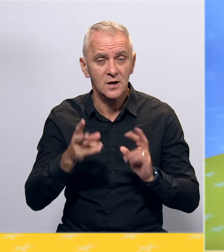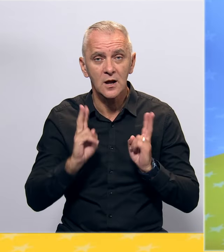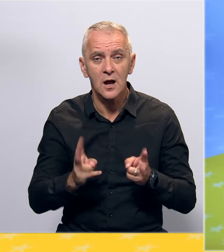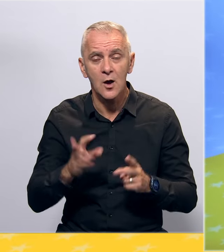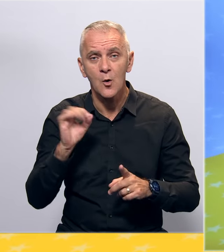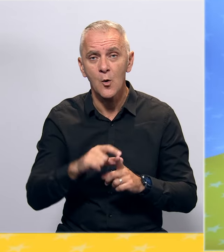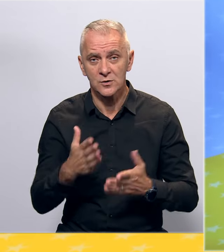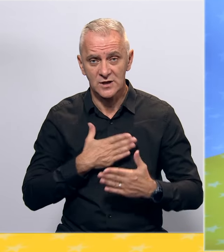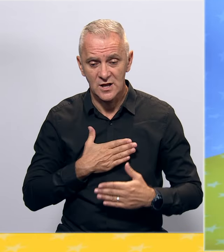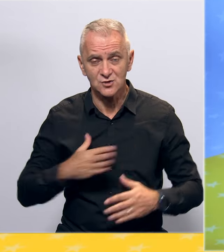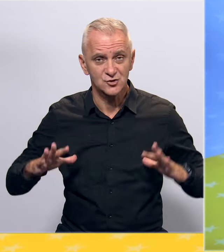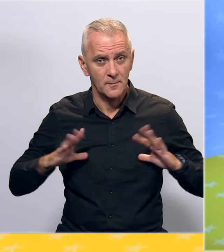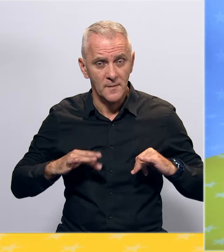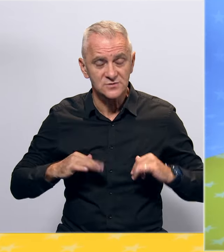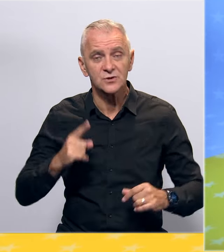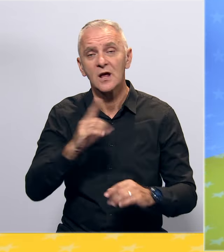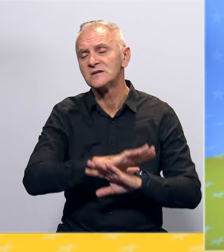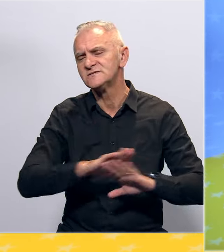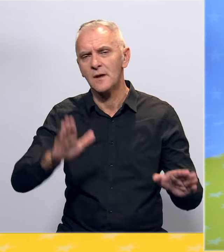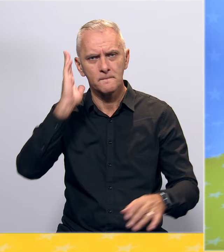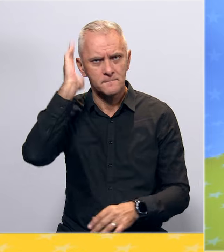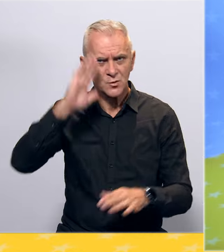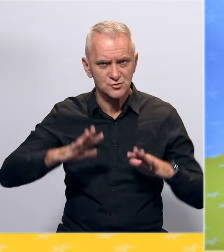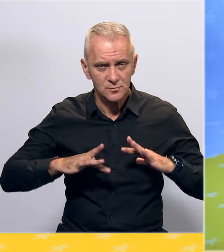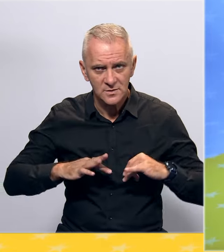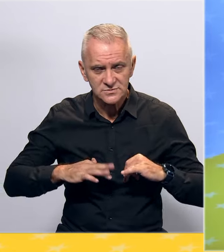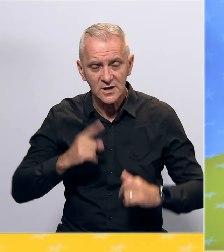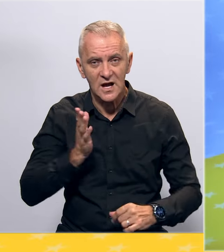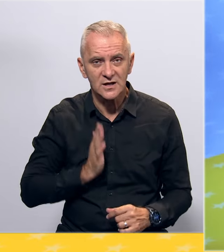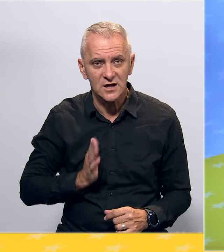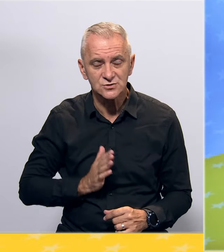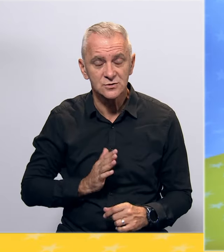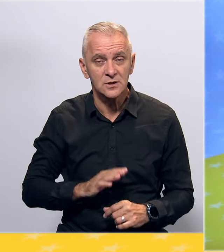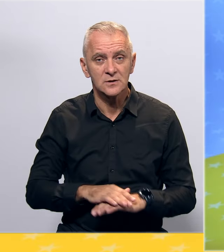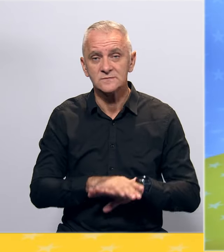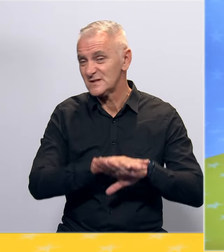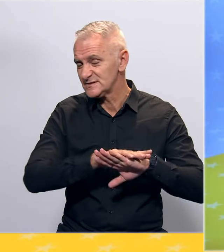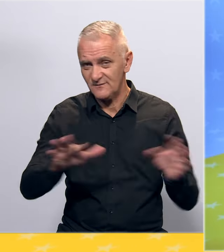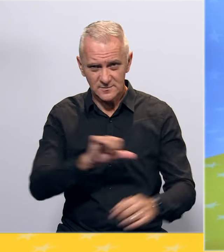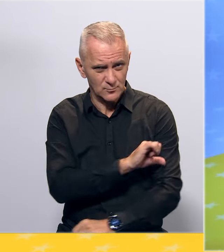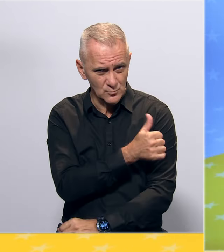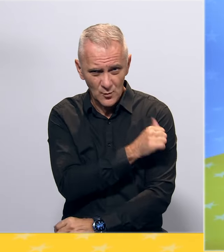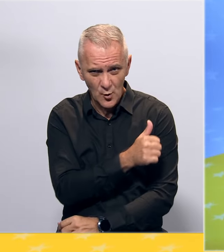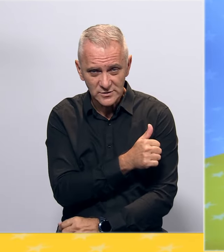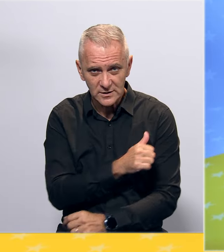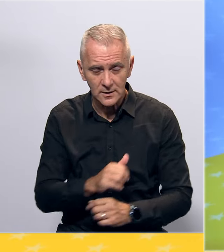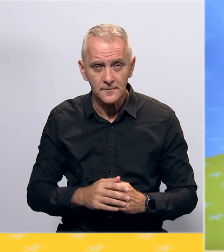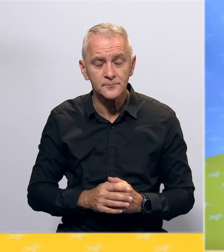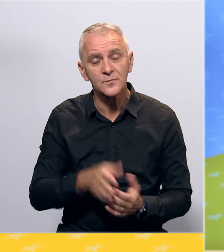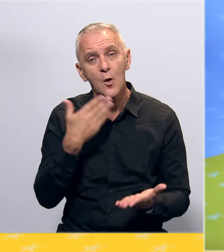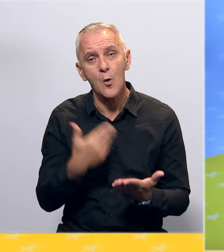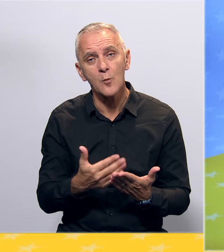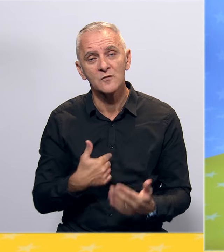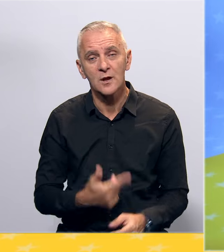od naših penzionera, svih budućih penzionera, tako i od građana, svih dobnih skupina, opravdano